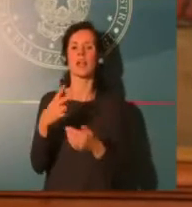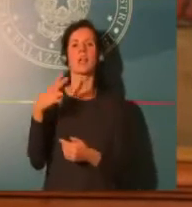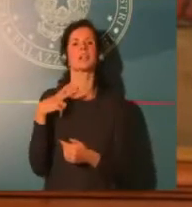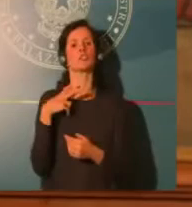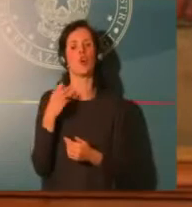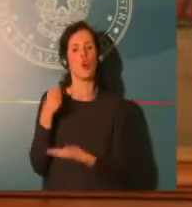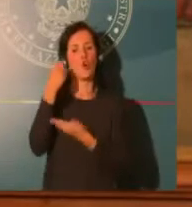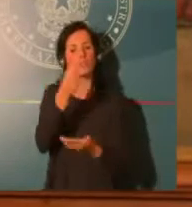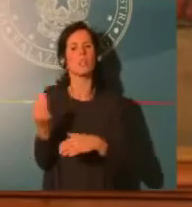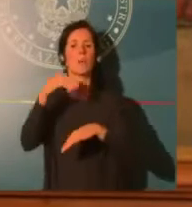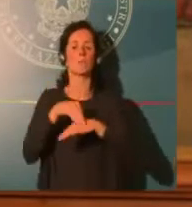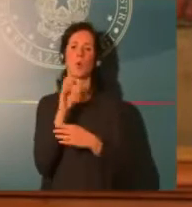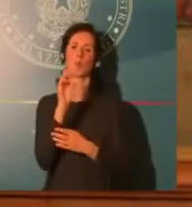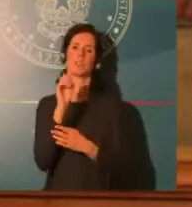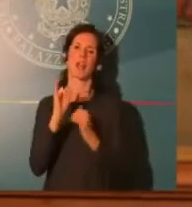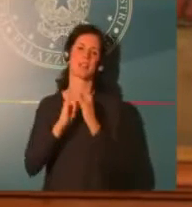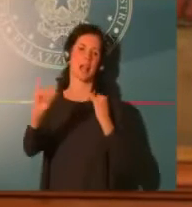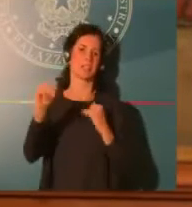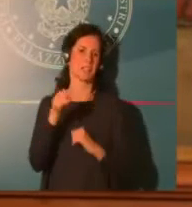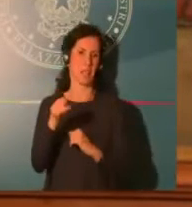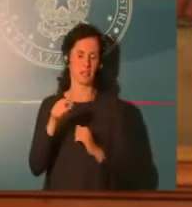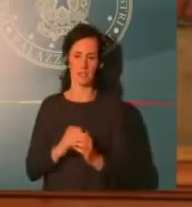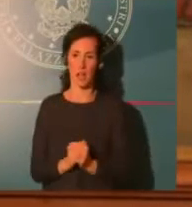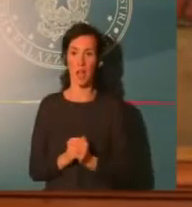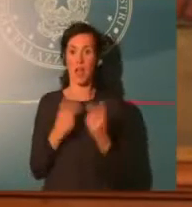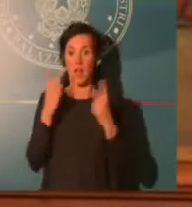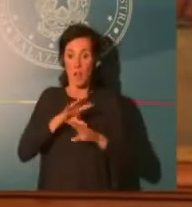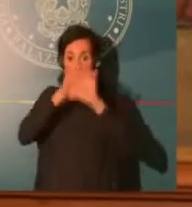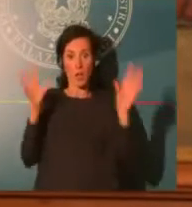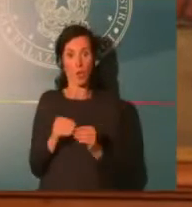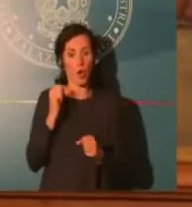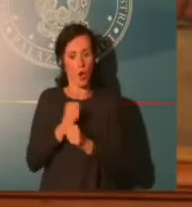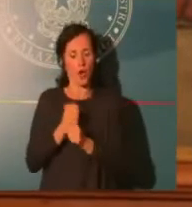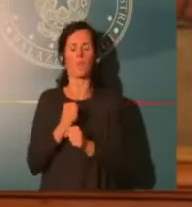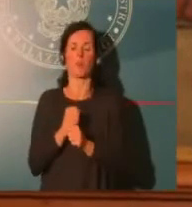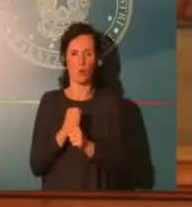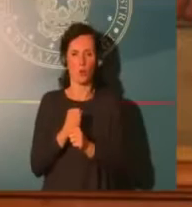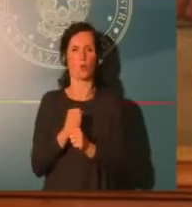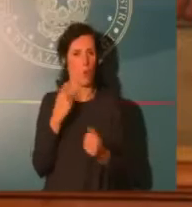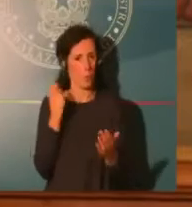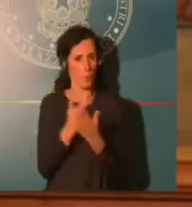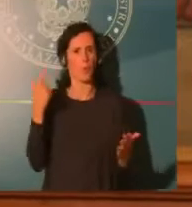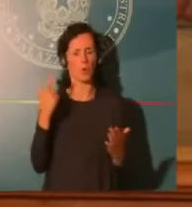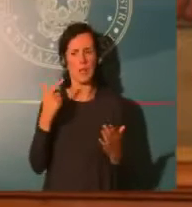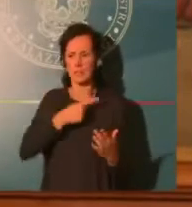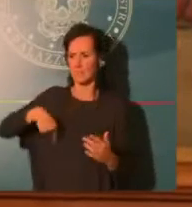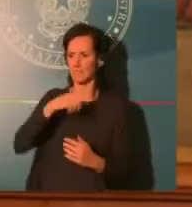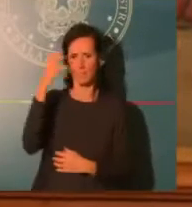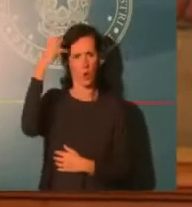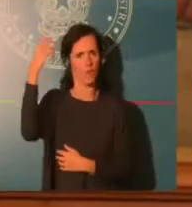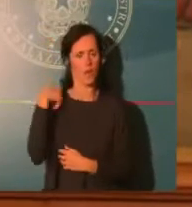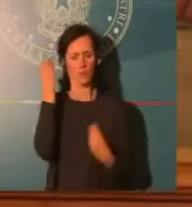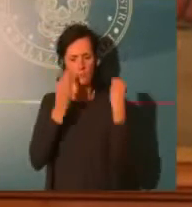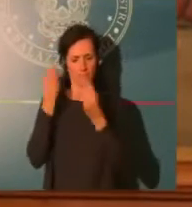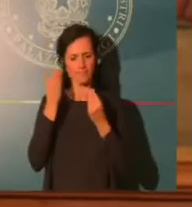e che è stato messo in campo, devo dire, a tempo di record. Vorrei ringraziare tutti quanti hanno lavorato con